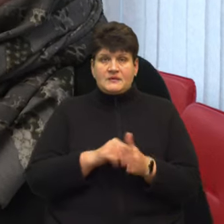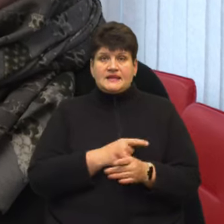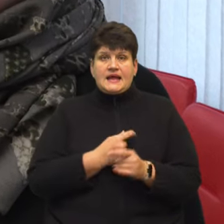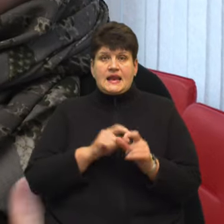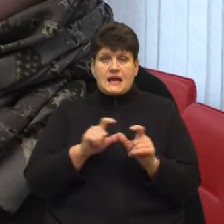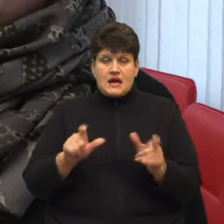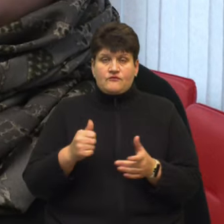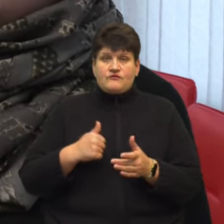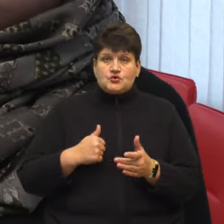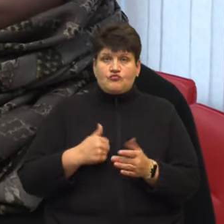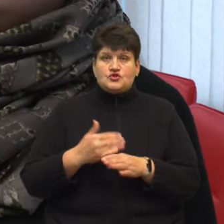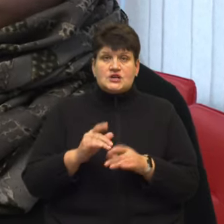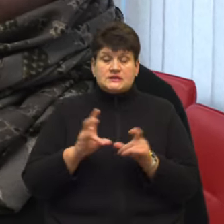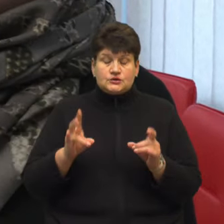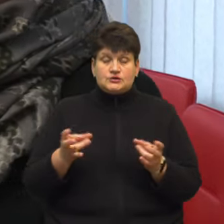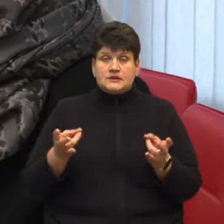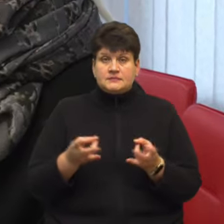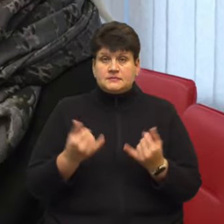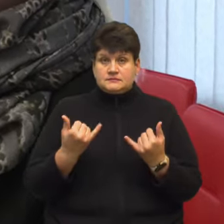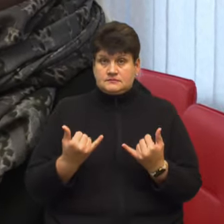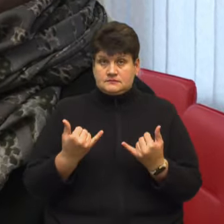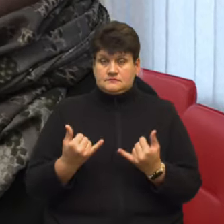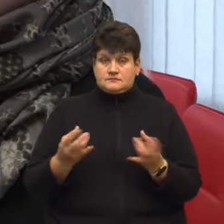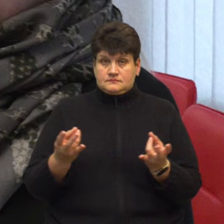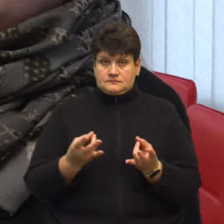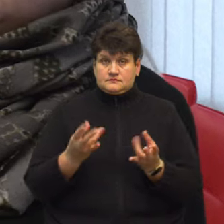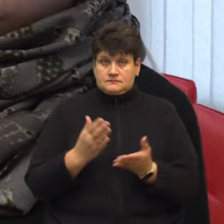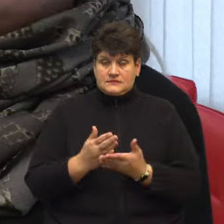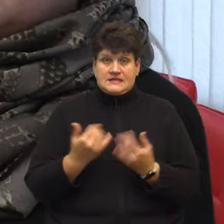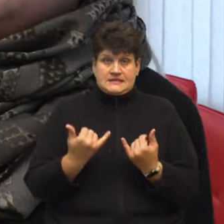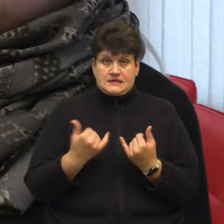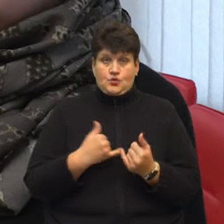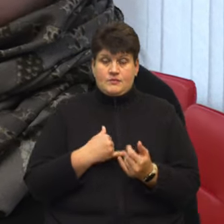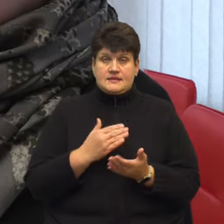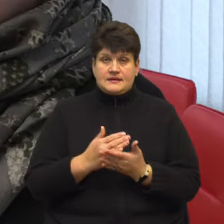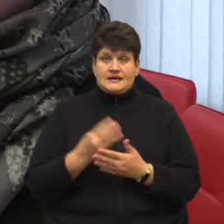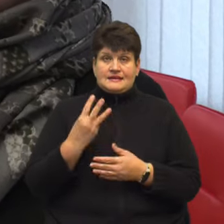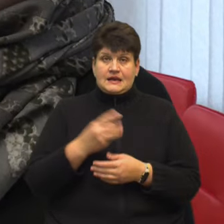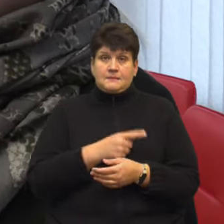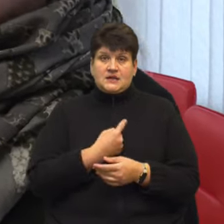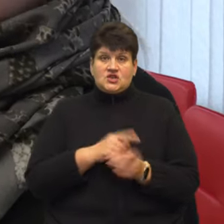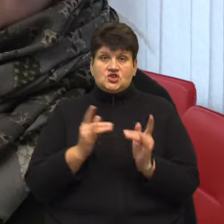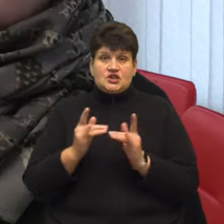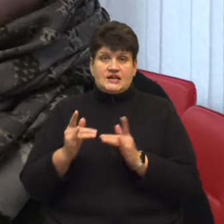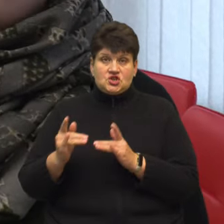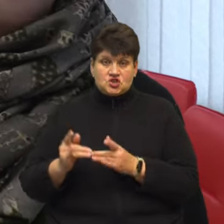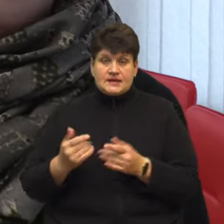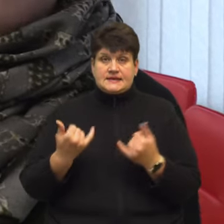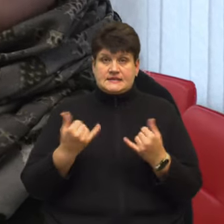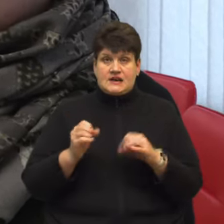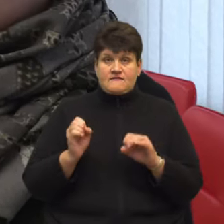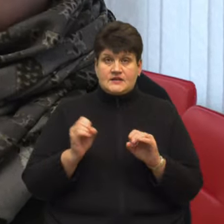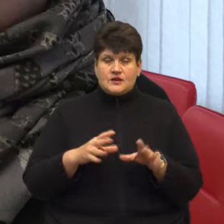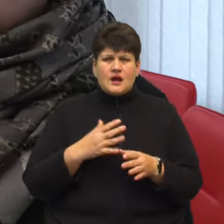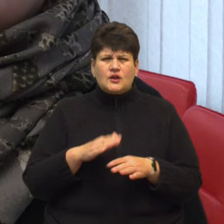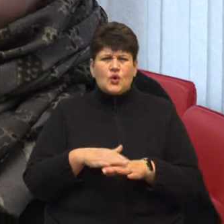Якщо виникли якісь потреби нагальні, там, от, зараз в мене є три медичні ліжка, які я зараз віддаю, я довго